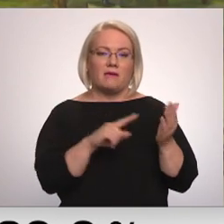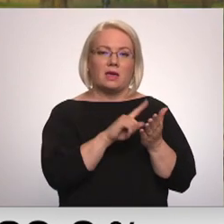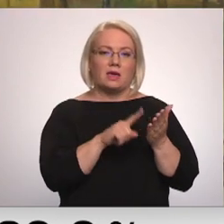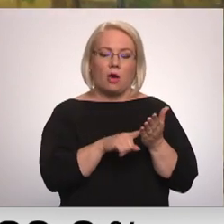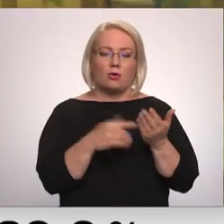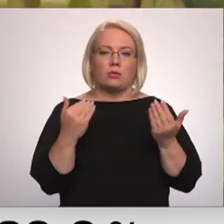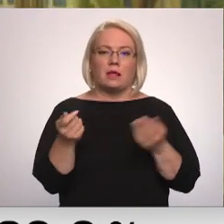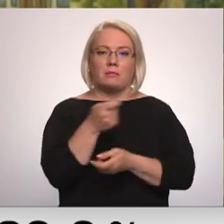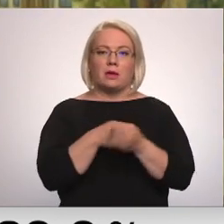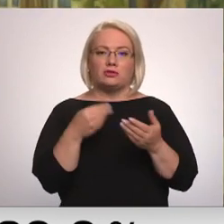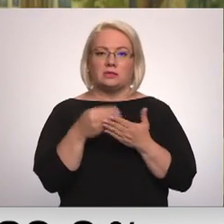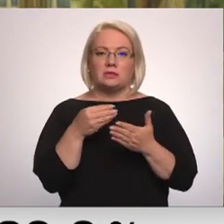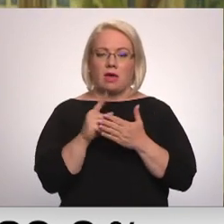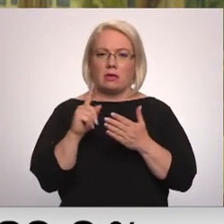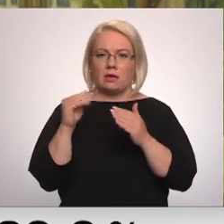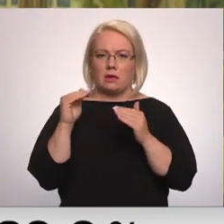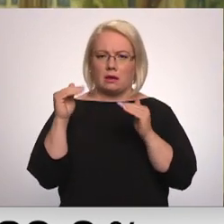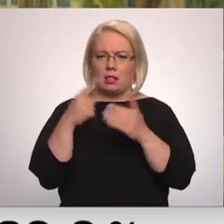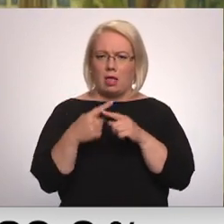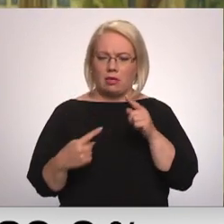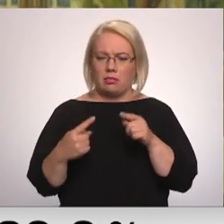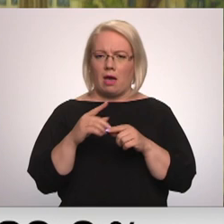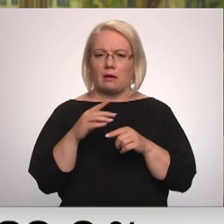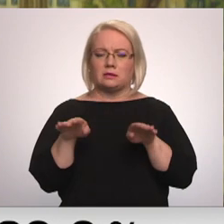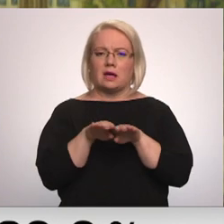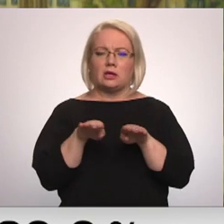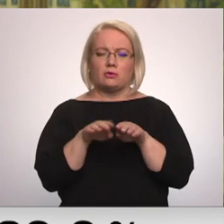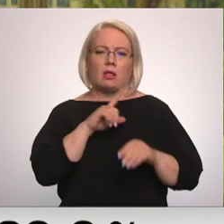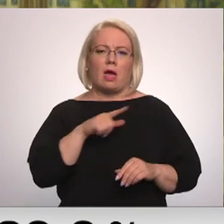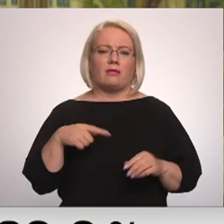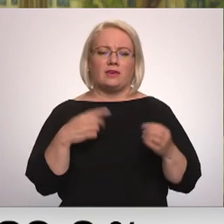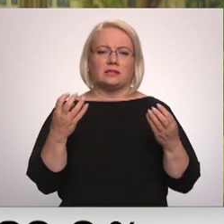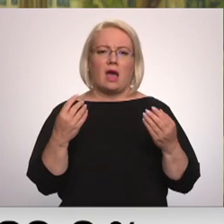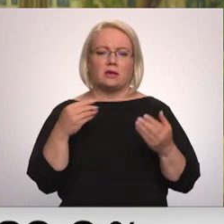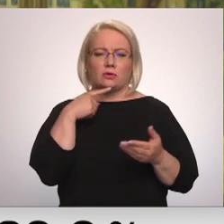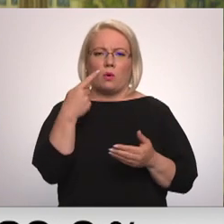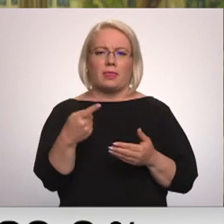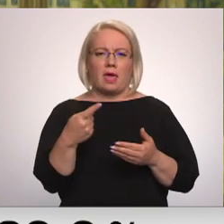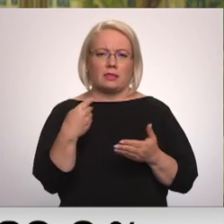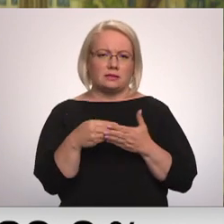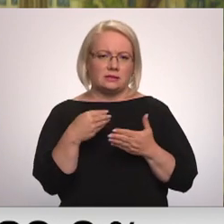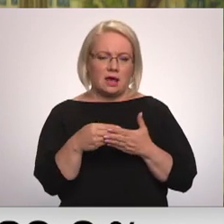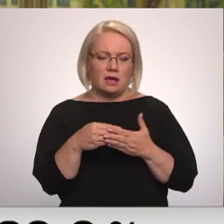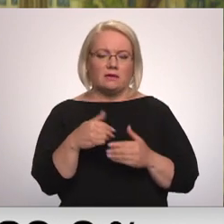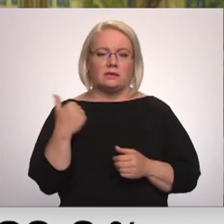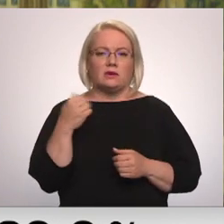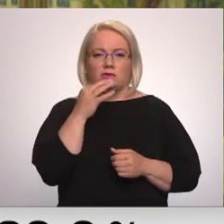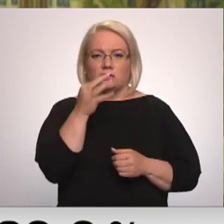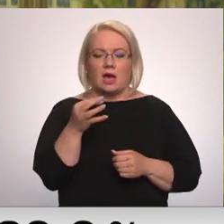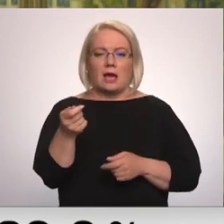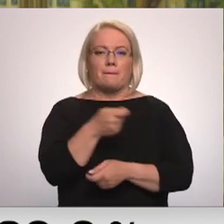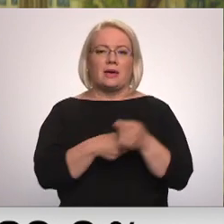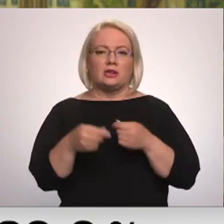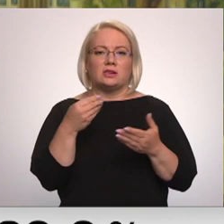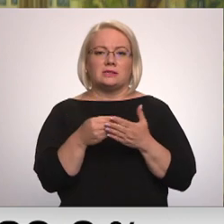šobrīd ir ievērojama zamāka nekā Latvijas gāzes noteiktājas tarifas. Kāpēc tā? Biržas cena tarifu veido